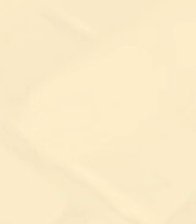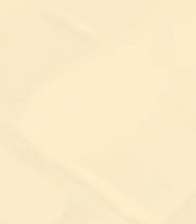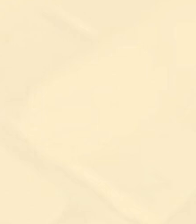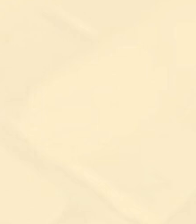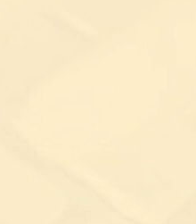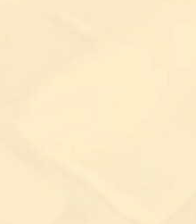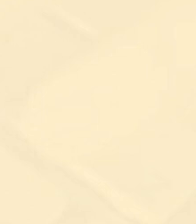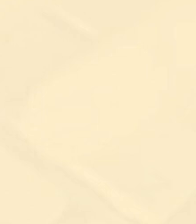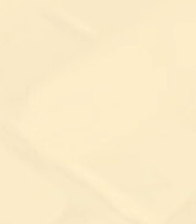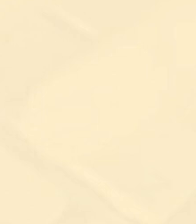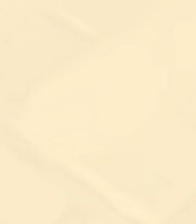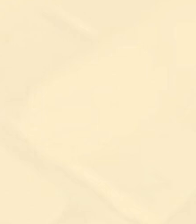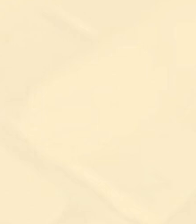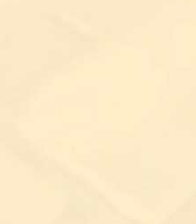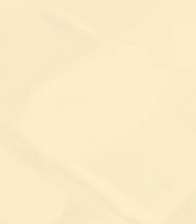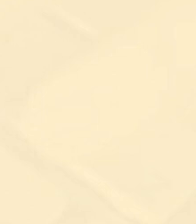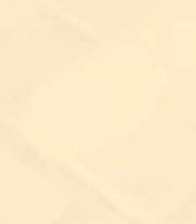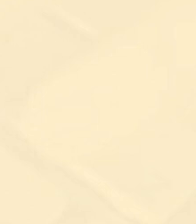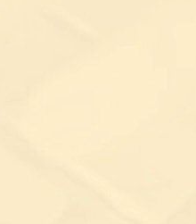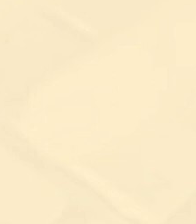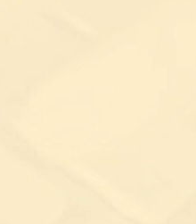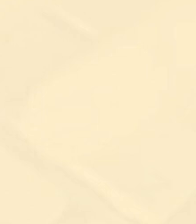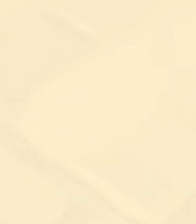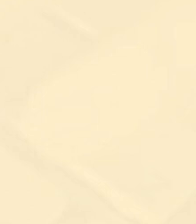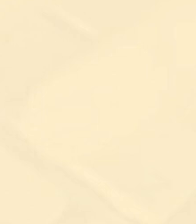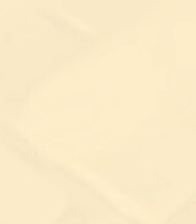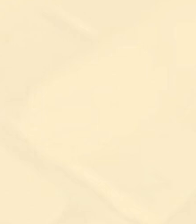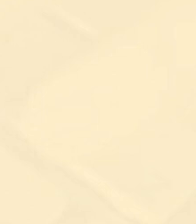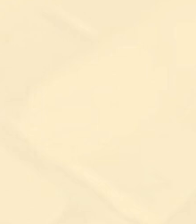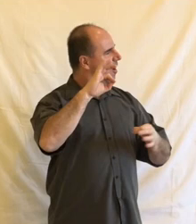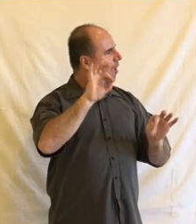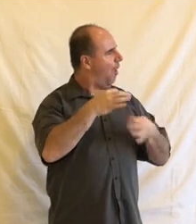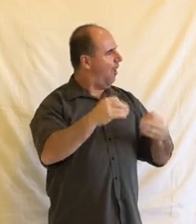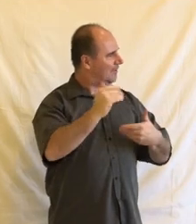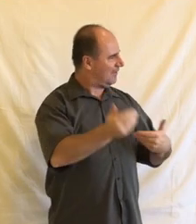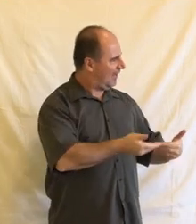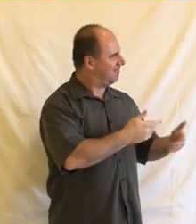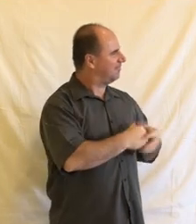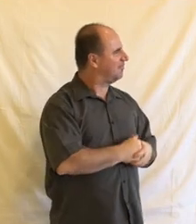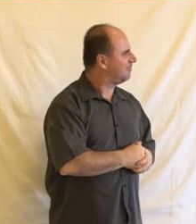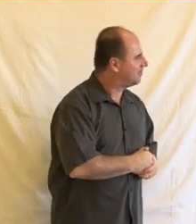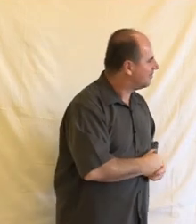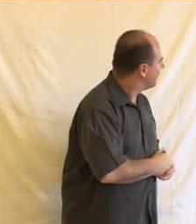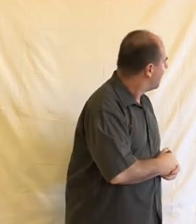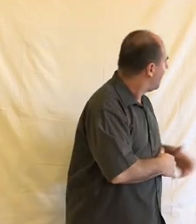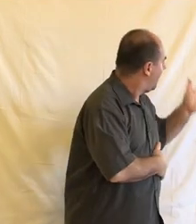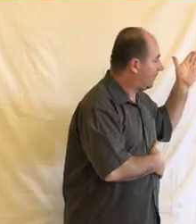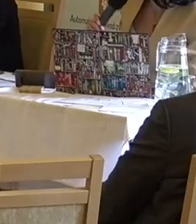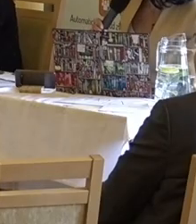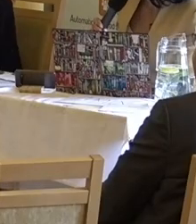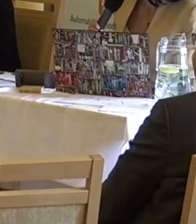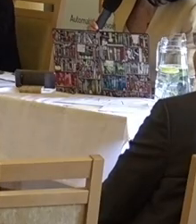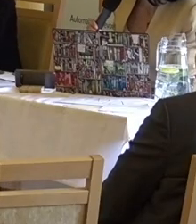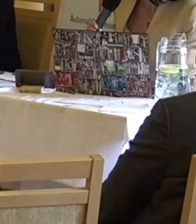Já bych ráda, už tady vidím svoje řečníky, já bych ráda jen uvedla, že v tomto panelu, který se nazývá Lidská